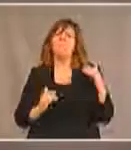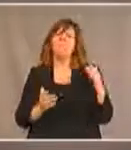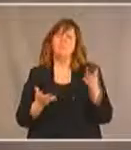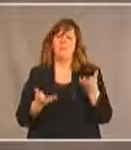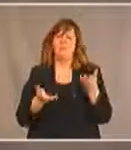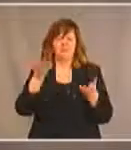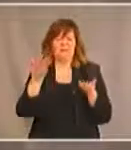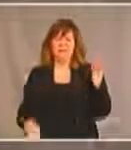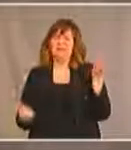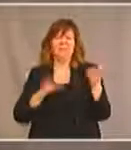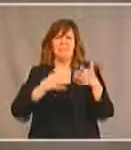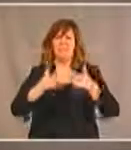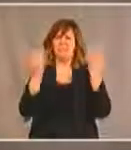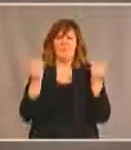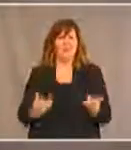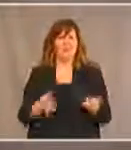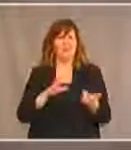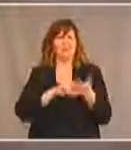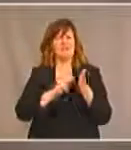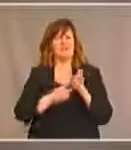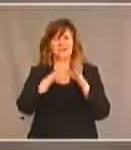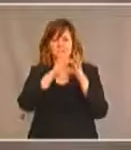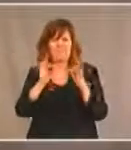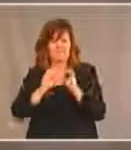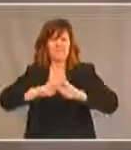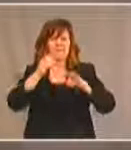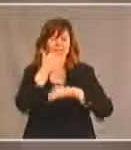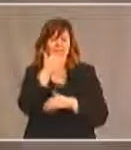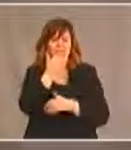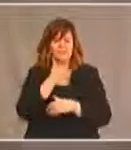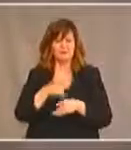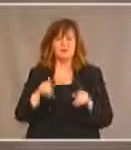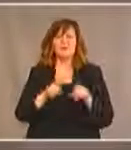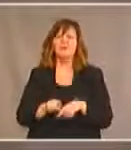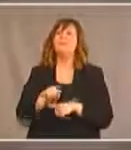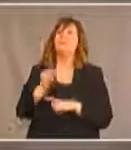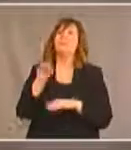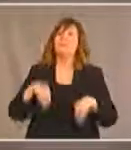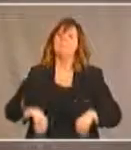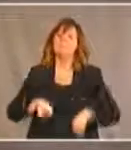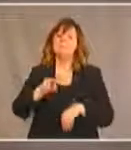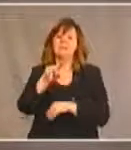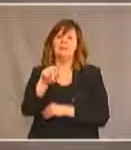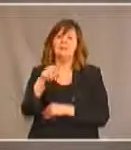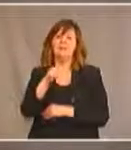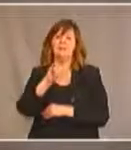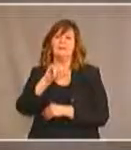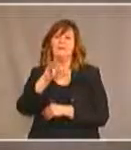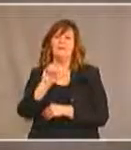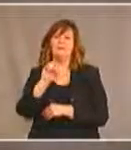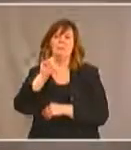ciblée. La ministre de la Santé, Jane Philpott, s'est adressée au Parlement dernièrement et a recommandé que la